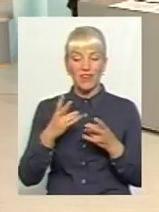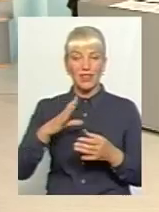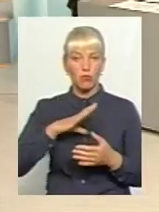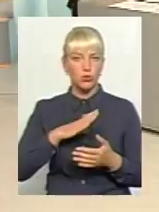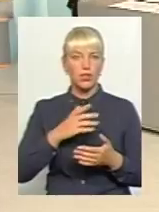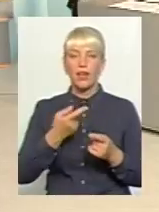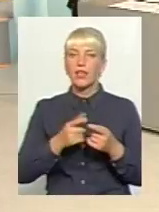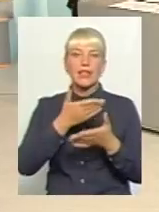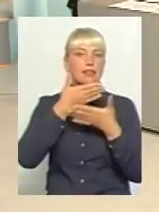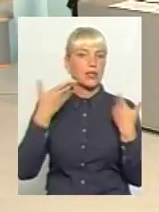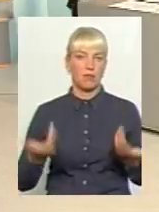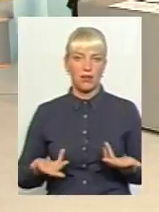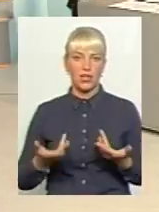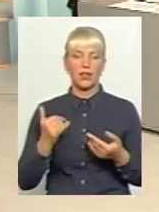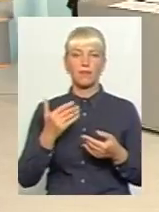Тому що немає навіть